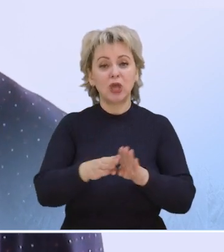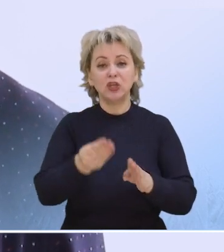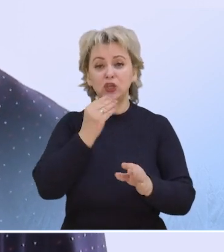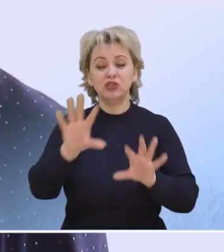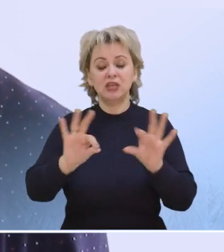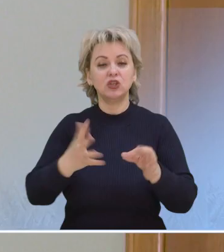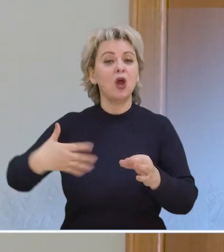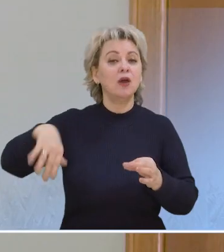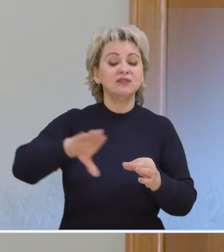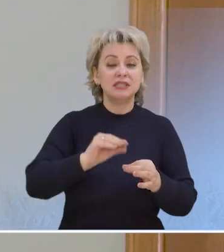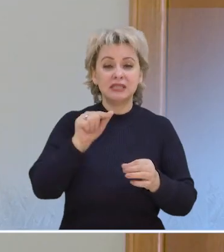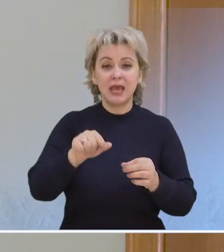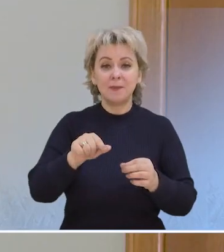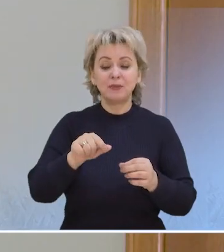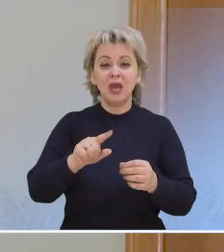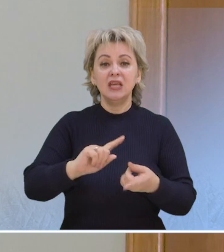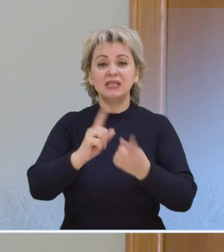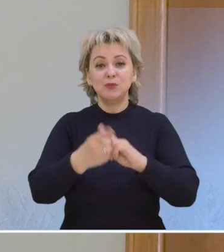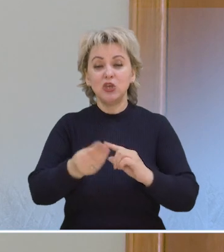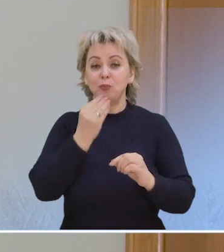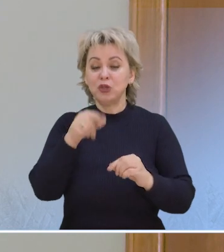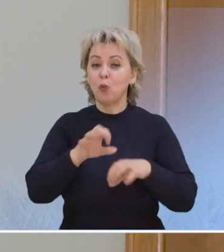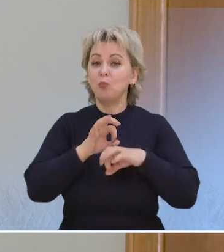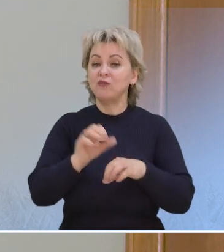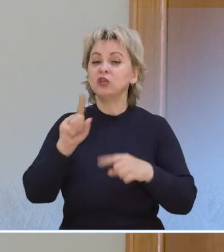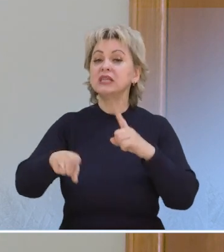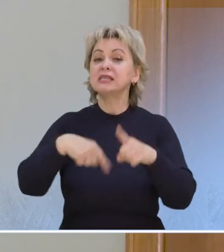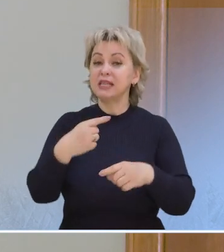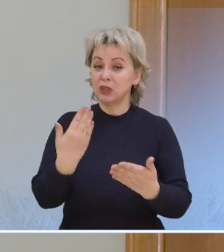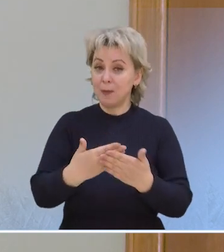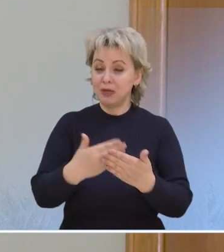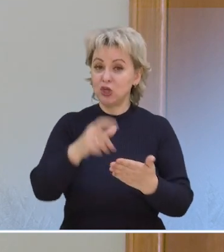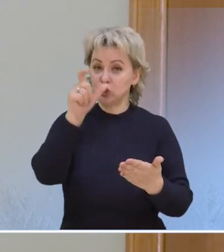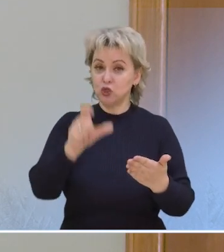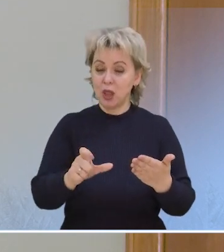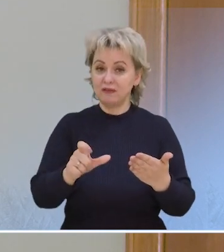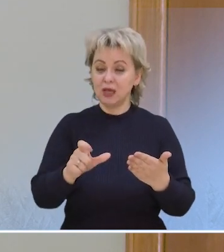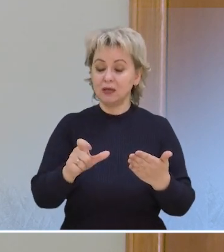диеты? Все перегибы в питании обычно приводят к следующему. Если, например,